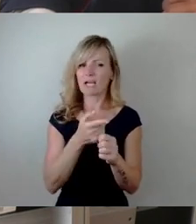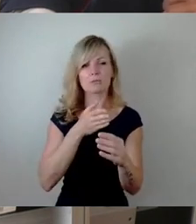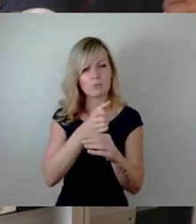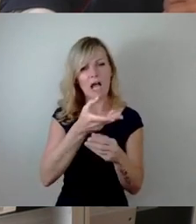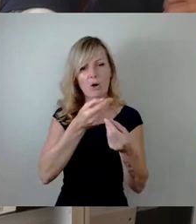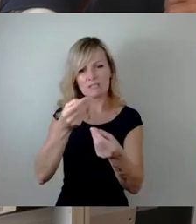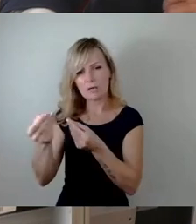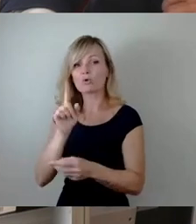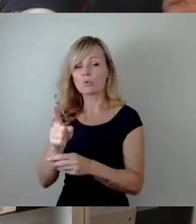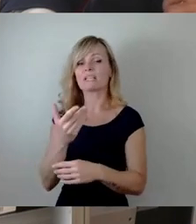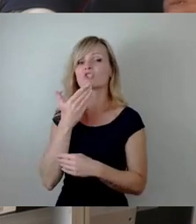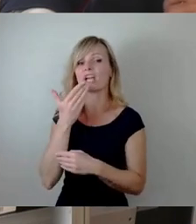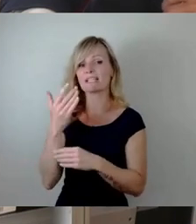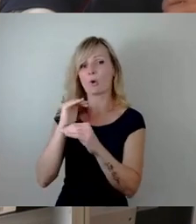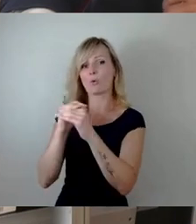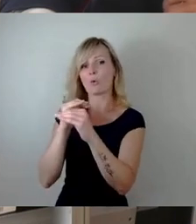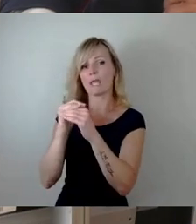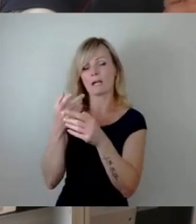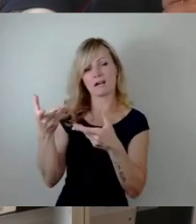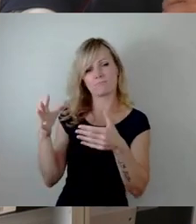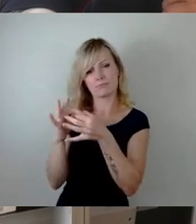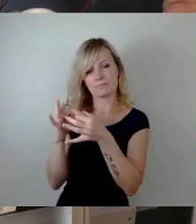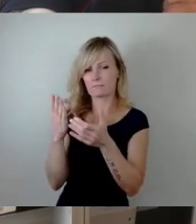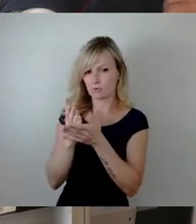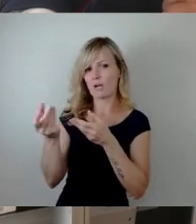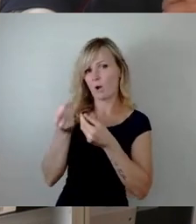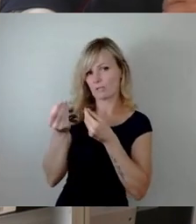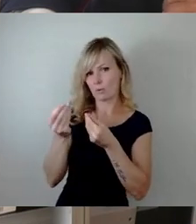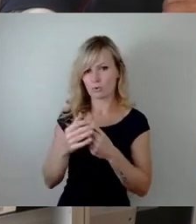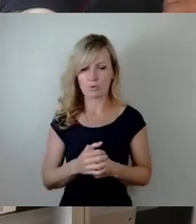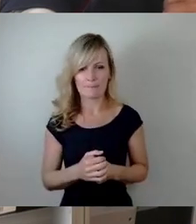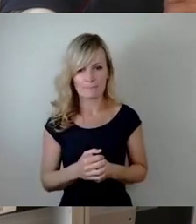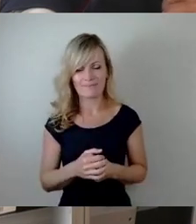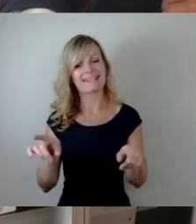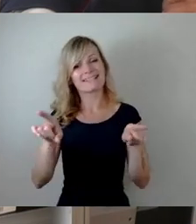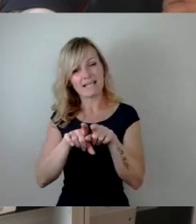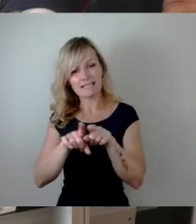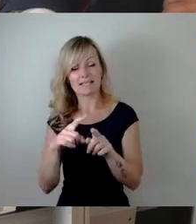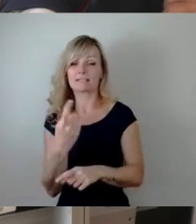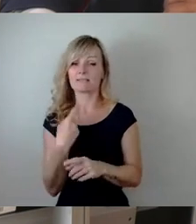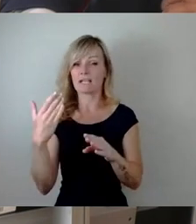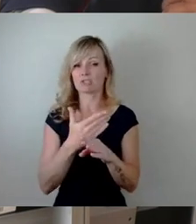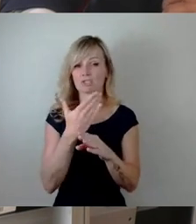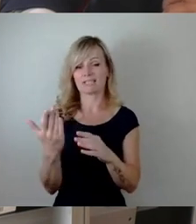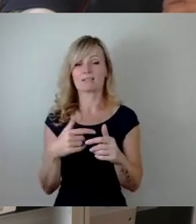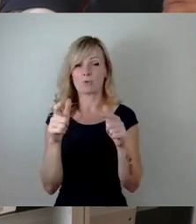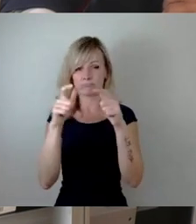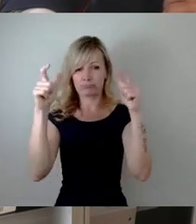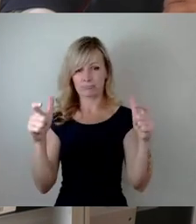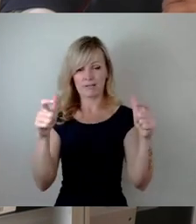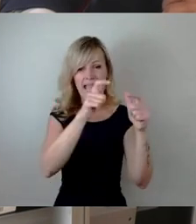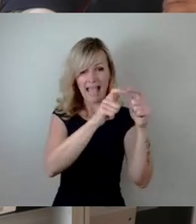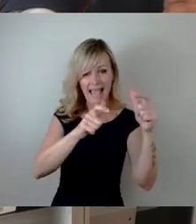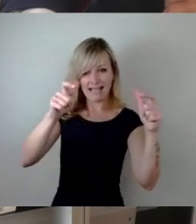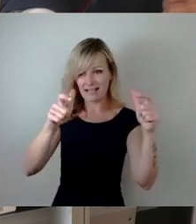Kollegen. Gleichzeitig haben wir entschieden, dass die hängenden Brückenteile vom Rest der Konstruktion getrennt werden müssen,